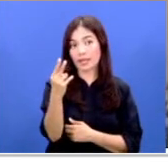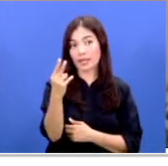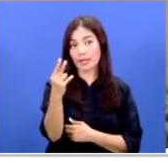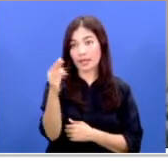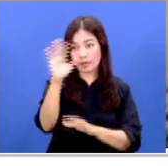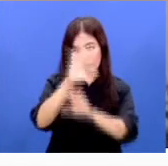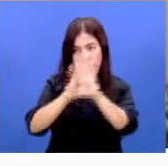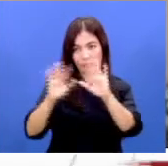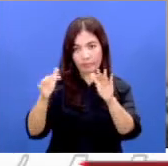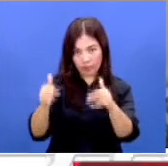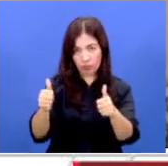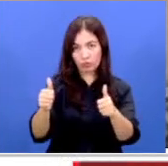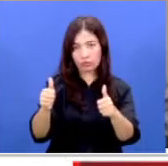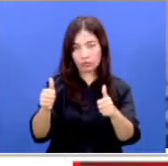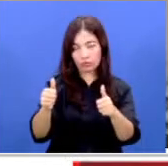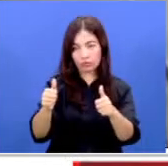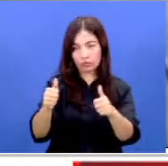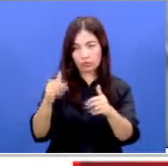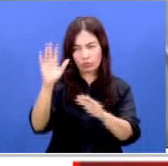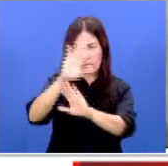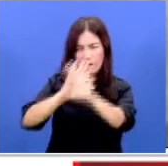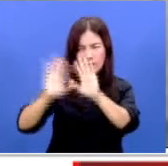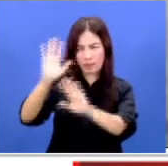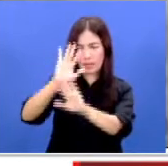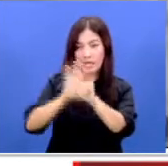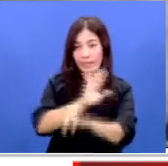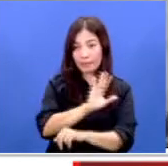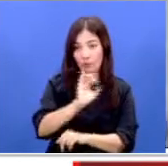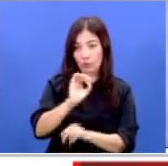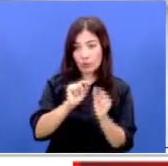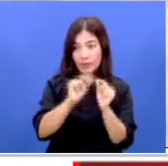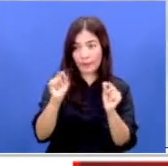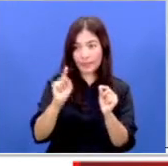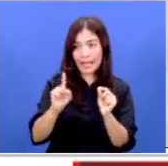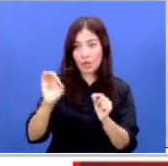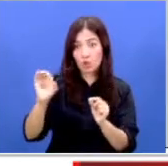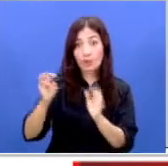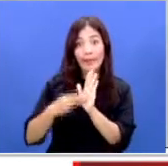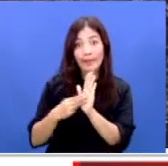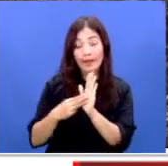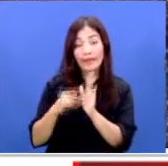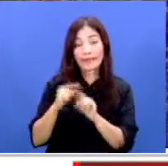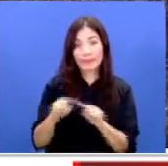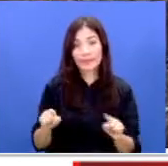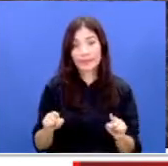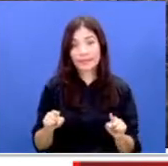lumayan bagus yaitu antara 50 hingga 100 meter. Namun demikian,